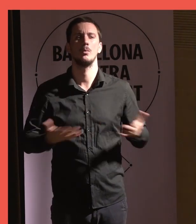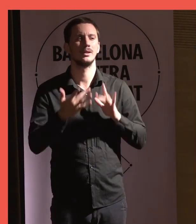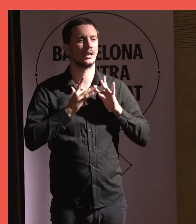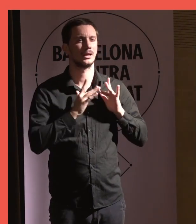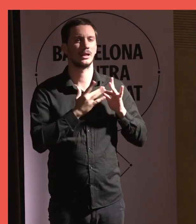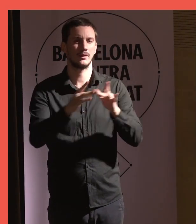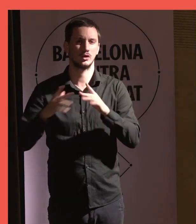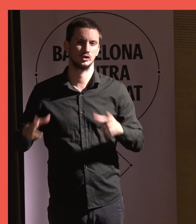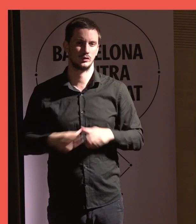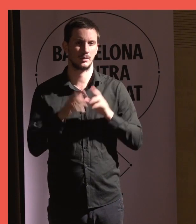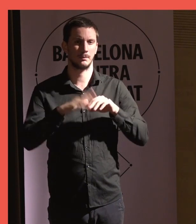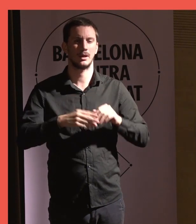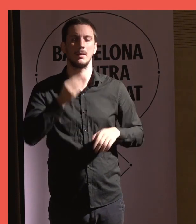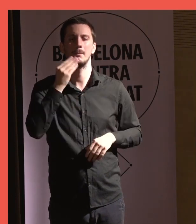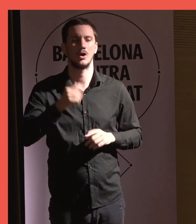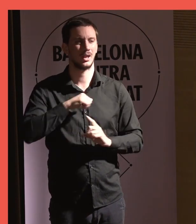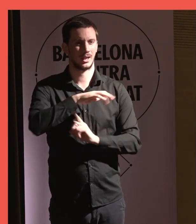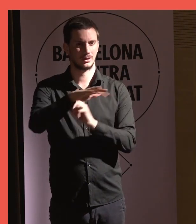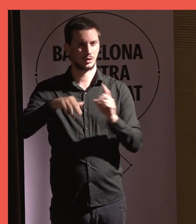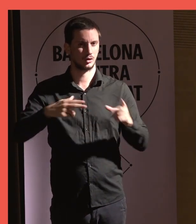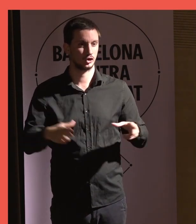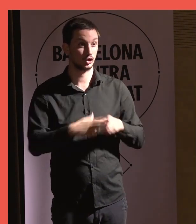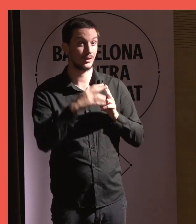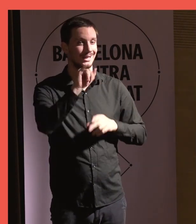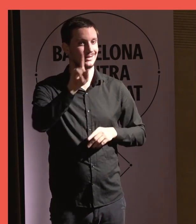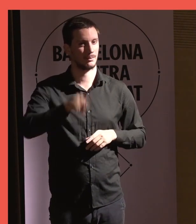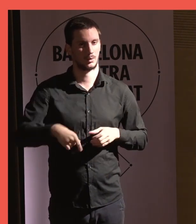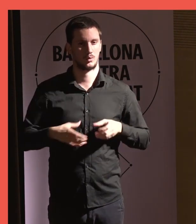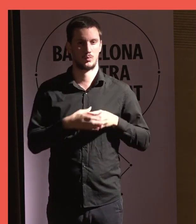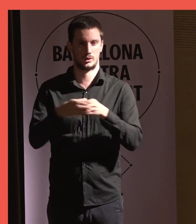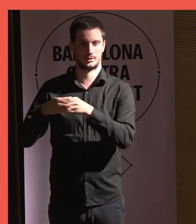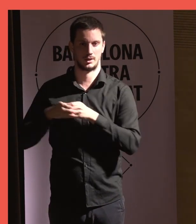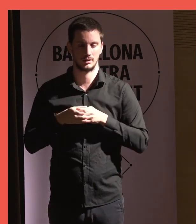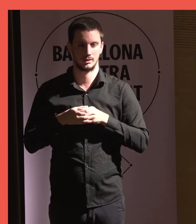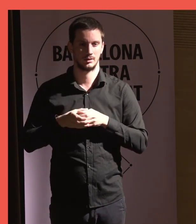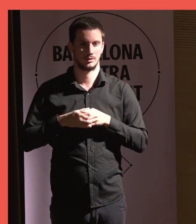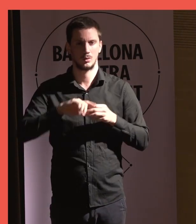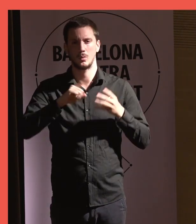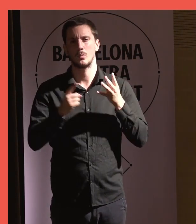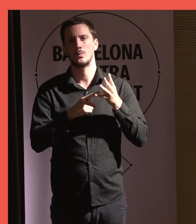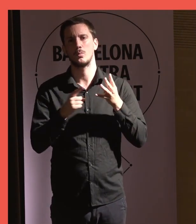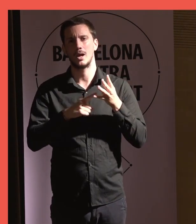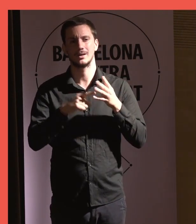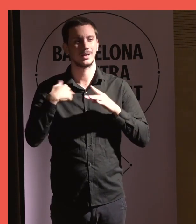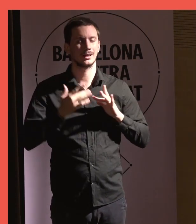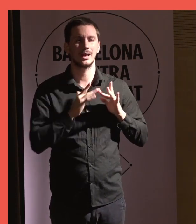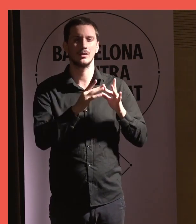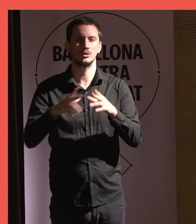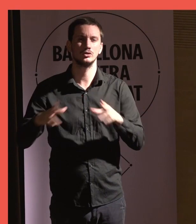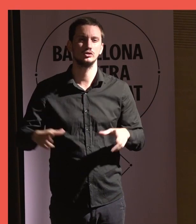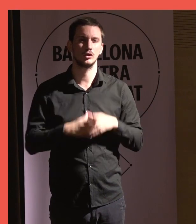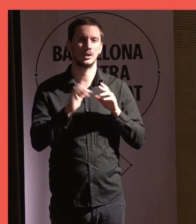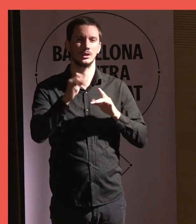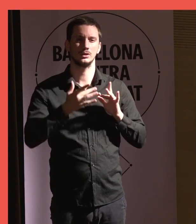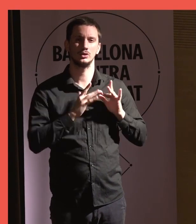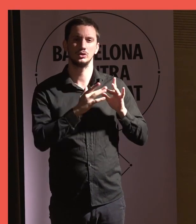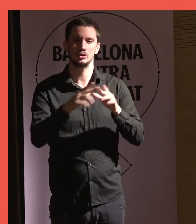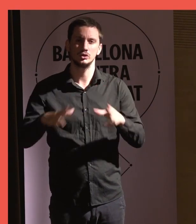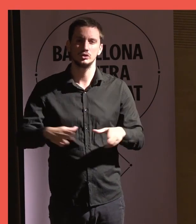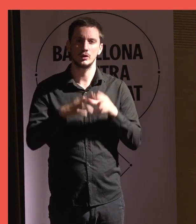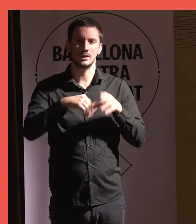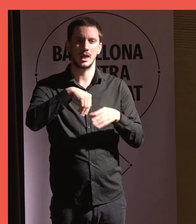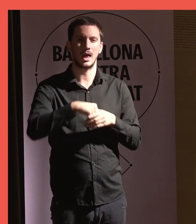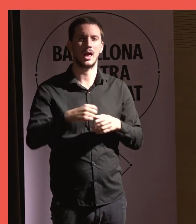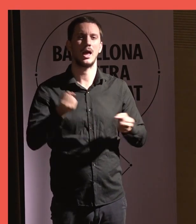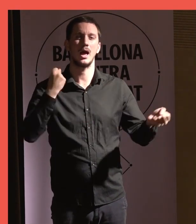relacions socials per millorar l'entorn social i comunitari. Quart, impulsar les relacions socials i la socialització en